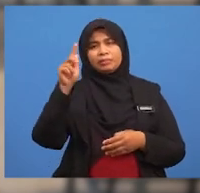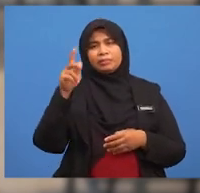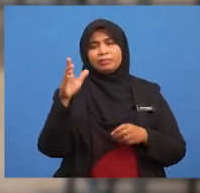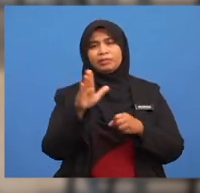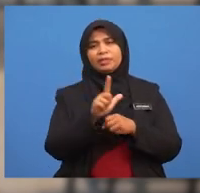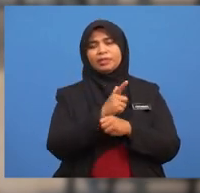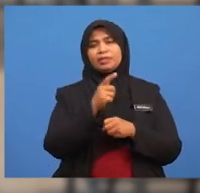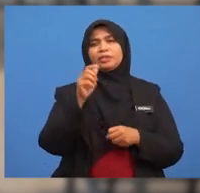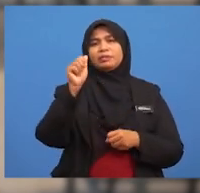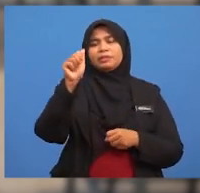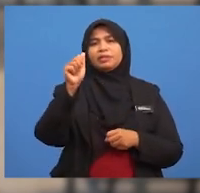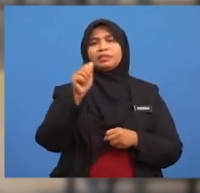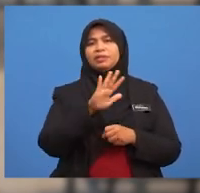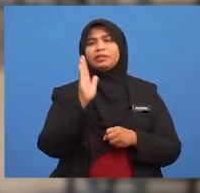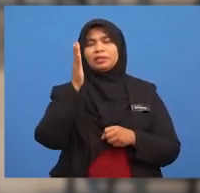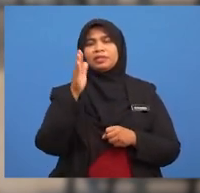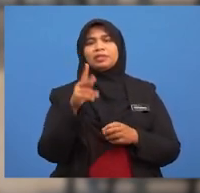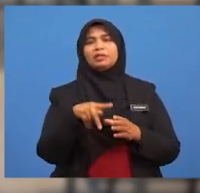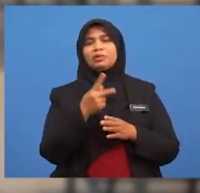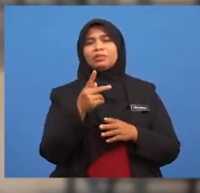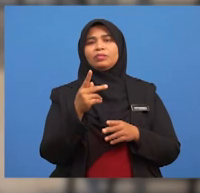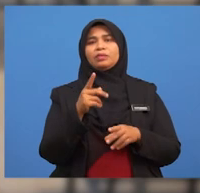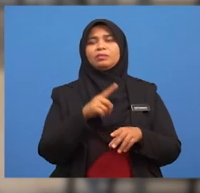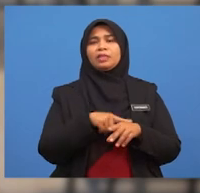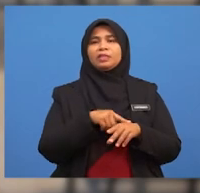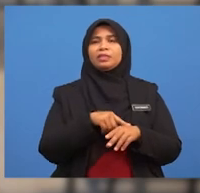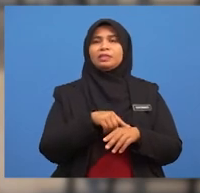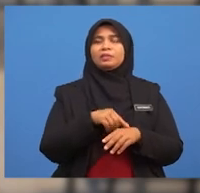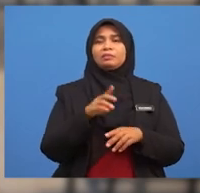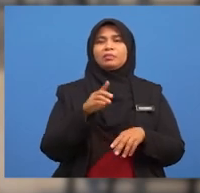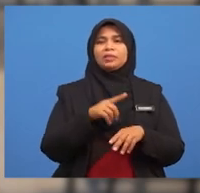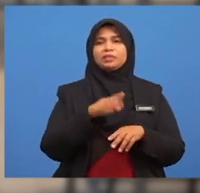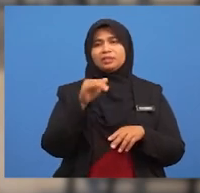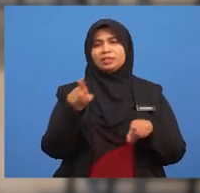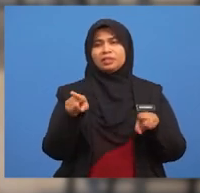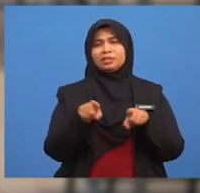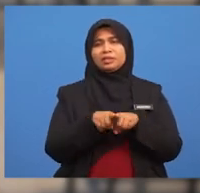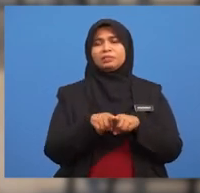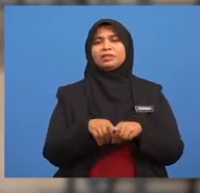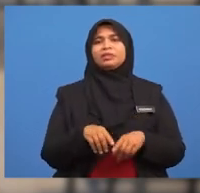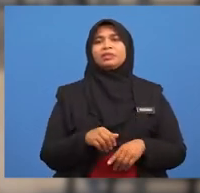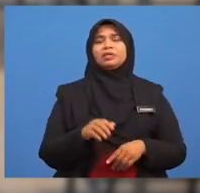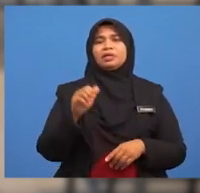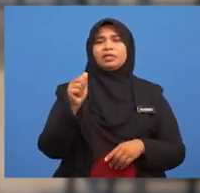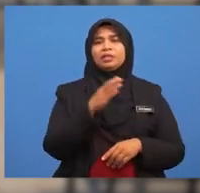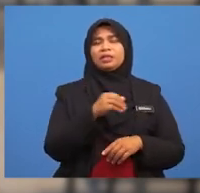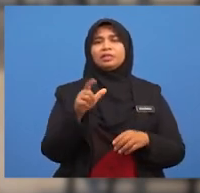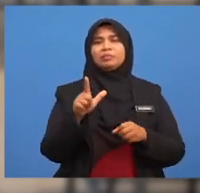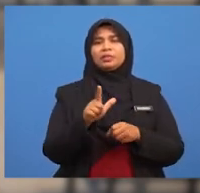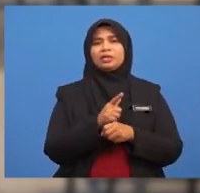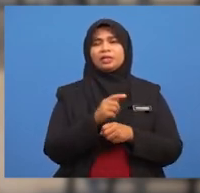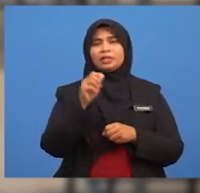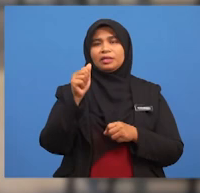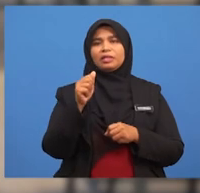tidak mungkin muncul pada masa yang sama Namun, A dan pelengkap A merupakan